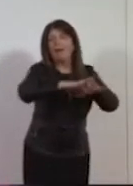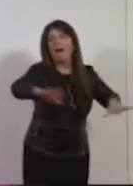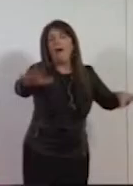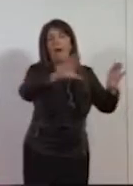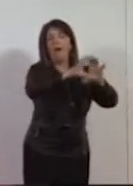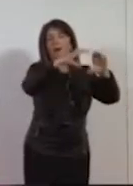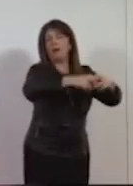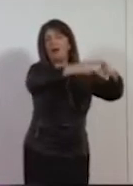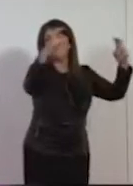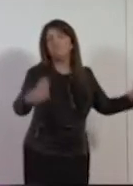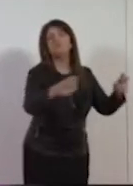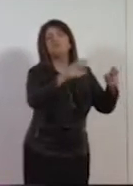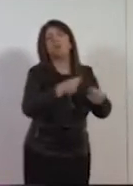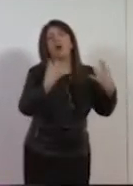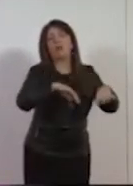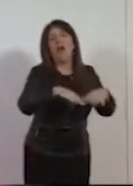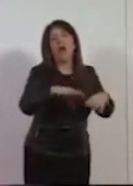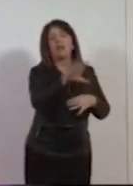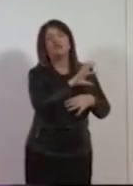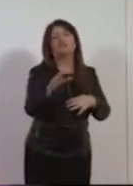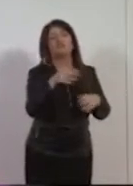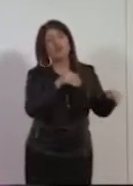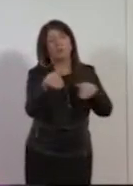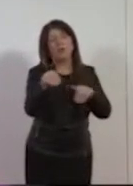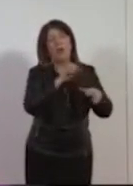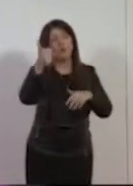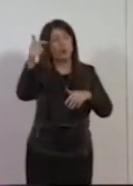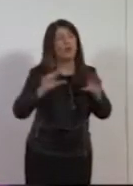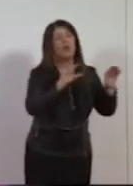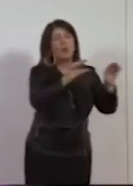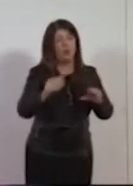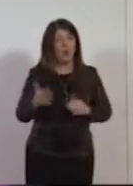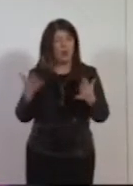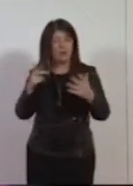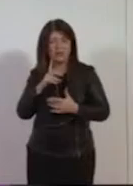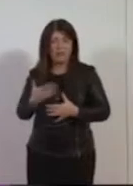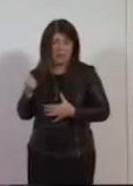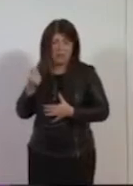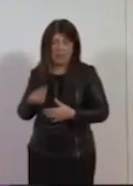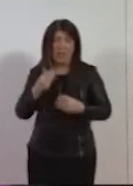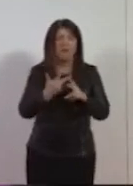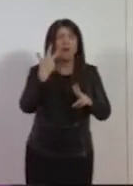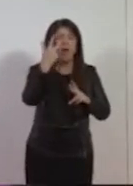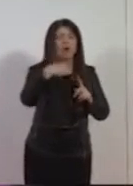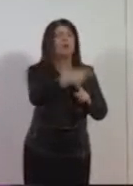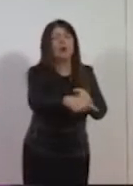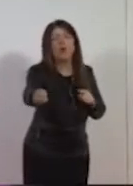a controllo numerico che costano 500 mila euro cada uno per fare un buco in un pezzo di ferro e poi tre anni dopo